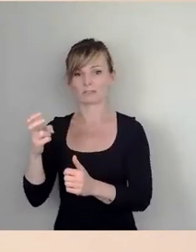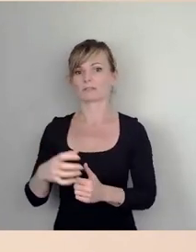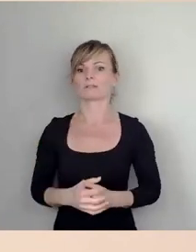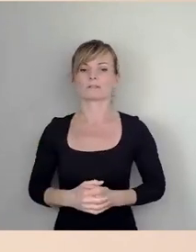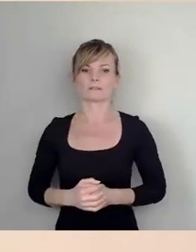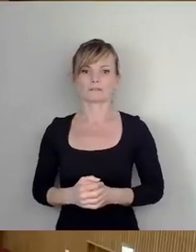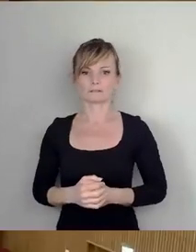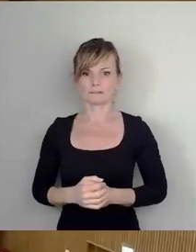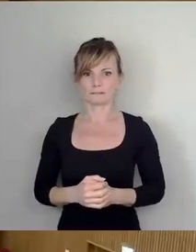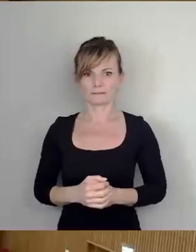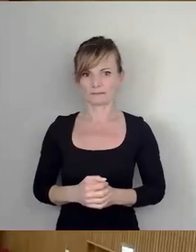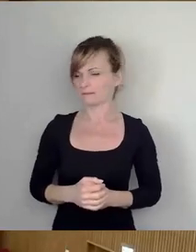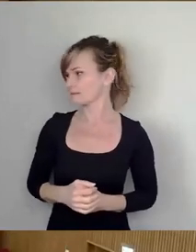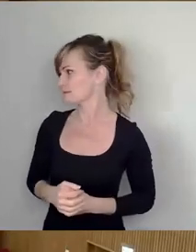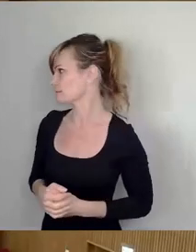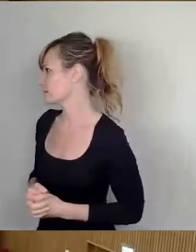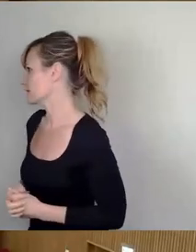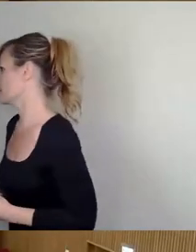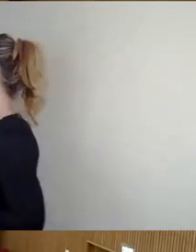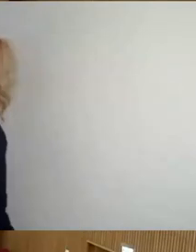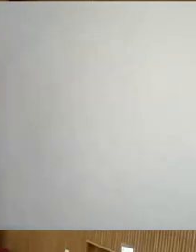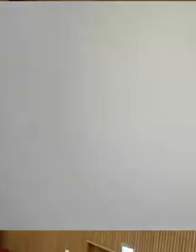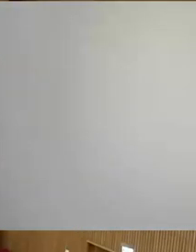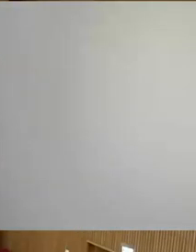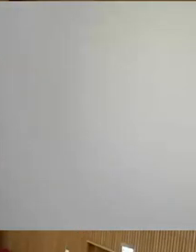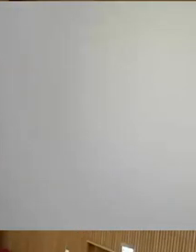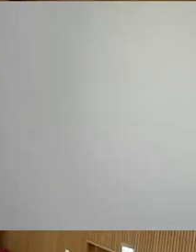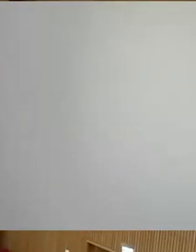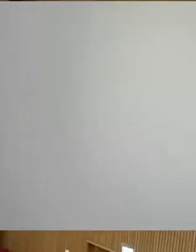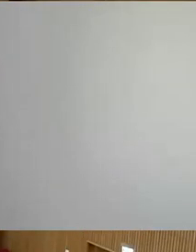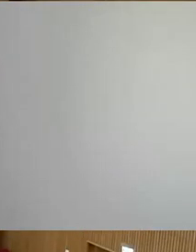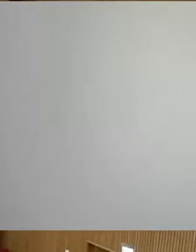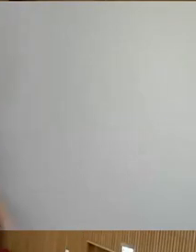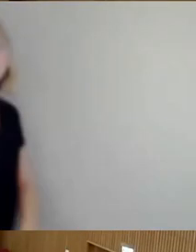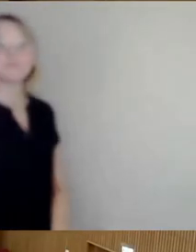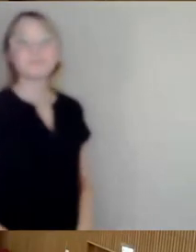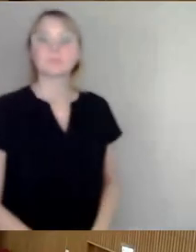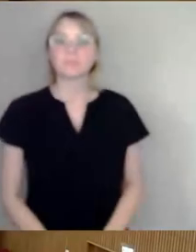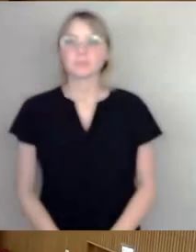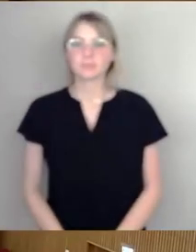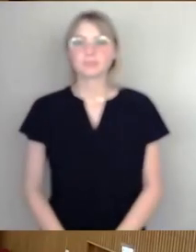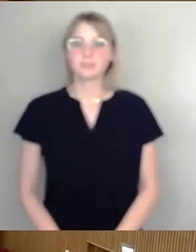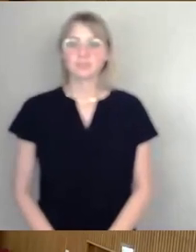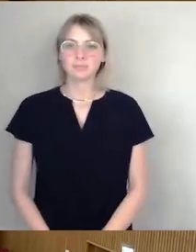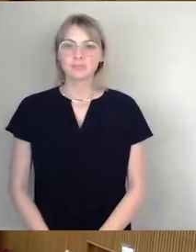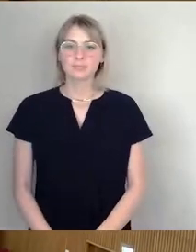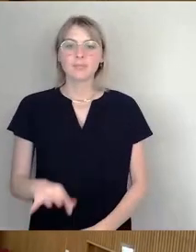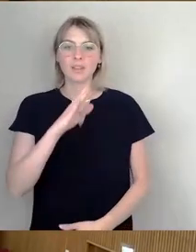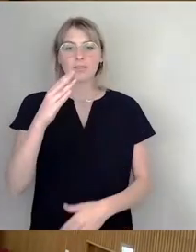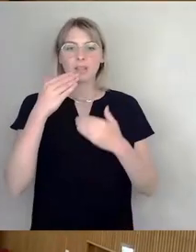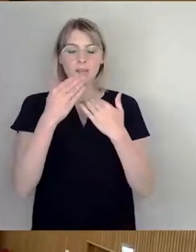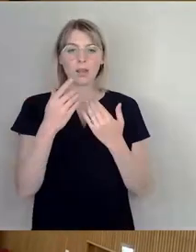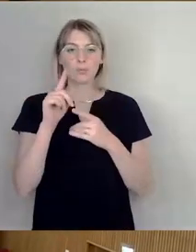Vielen Dank. Dann würden wir jetzt in die zweite Runde einsteigen und mit Thilo Wirz beginnen. Und ich würde mal, auch wenn jetzt nicht hier